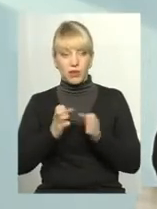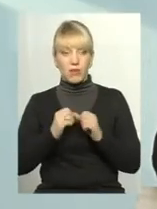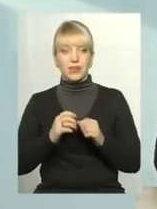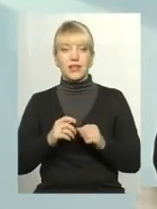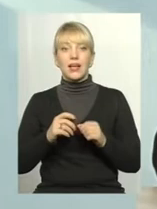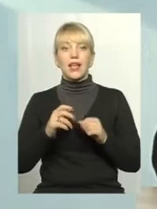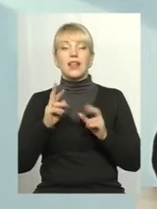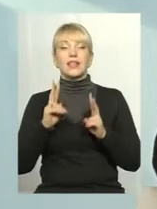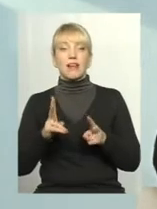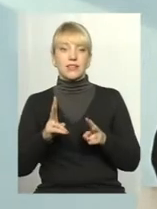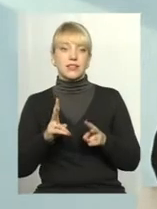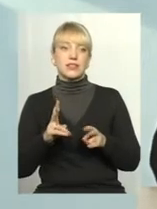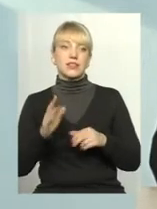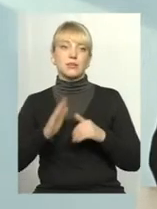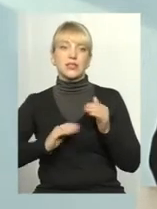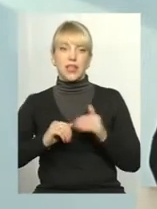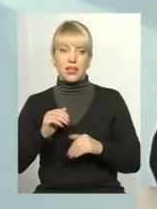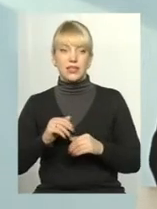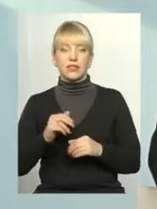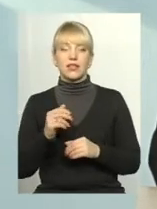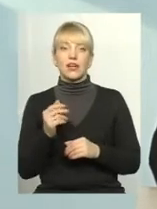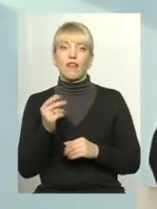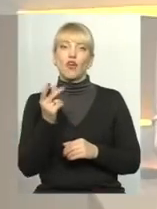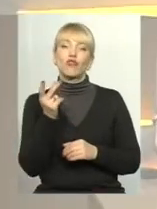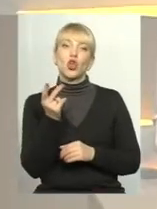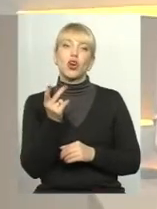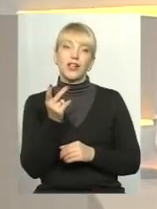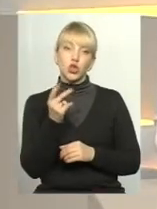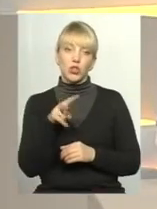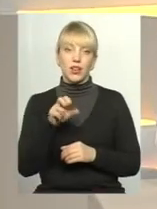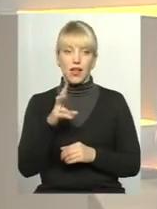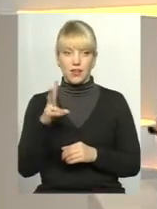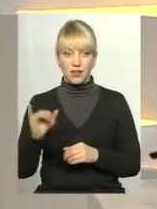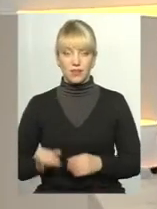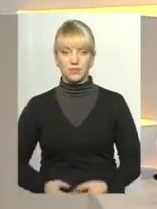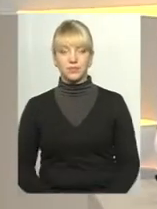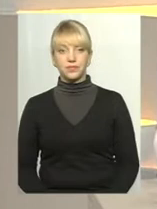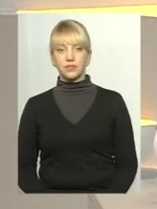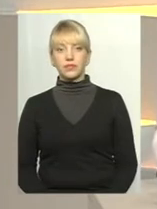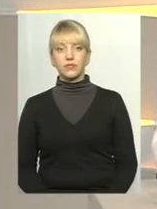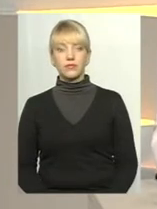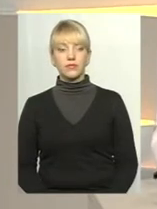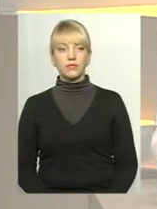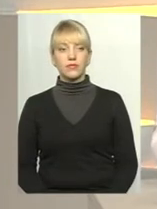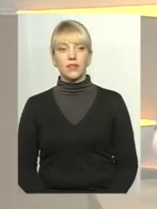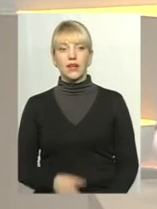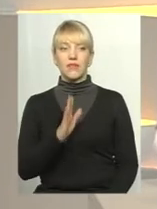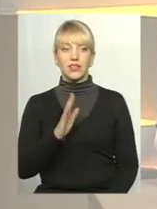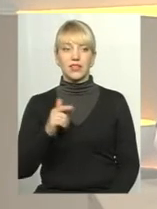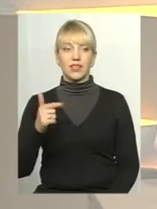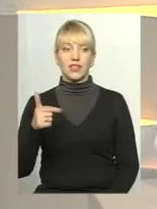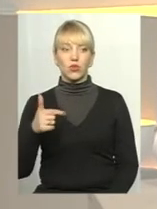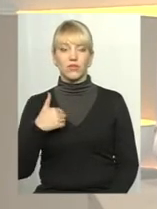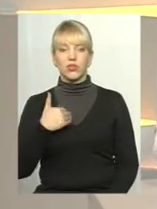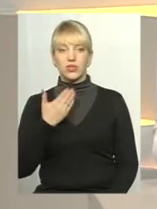спеціаліст первинної ленки, а все-таки як спеціаліст вторинної. ще хотілося, напевно, Валентина Григорівна, вас запитати.